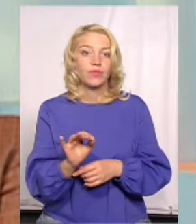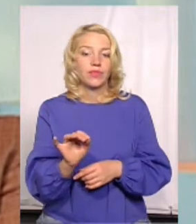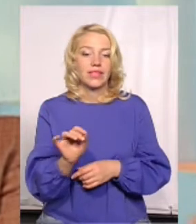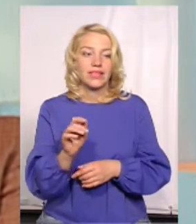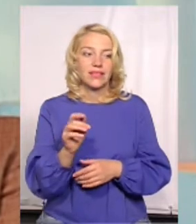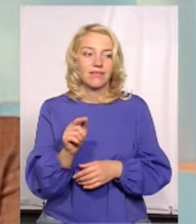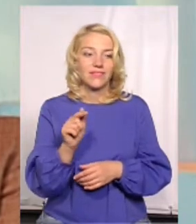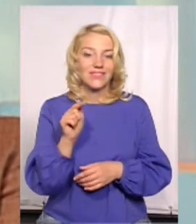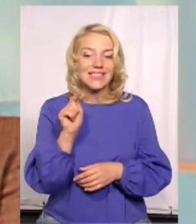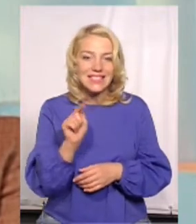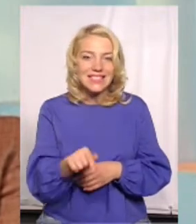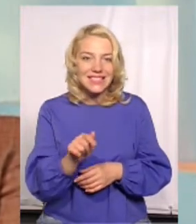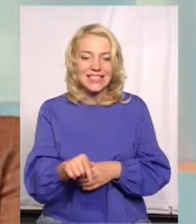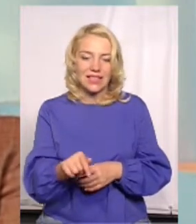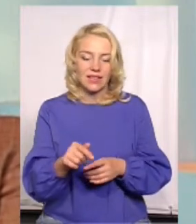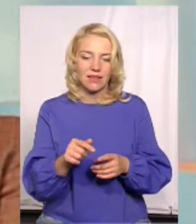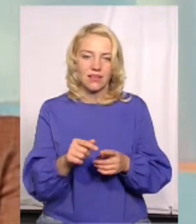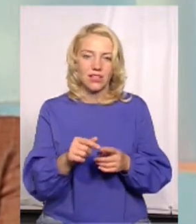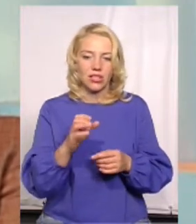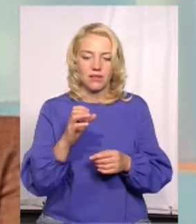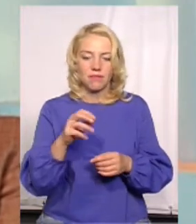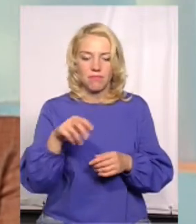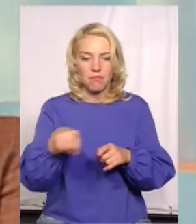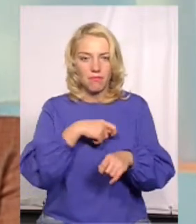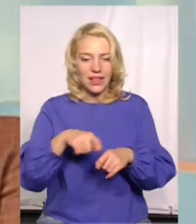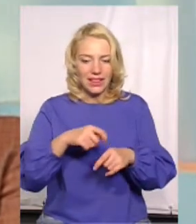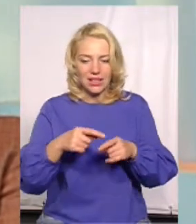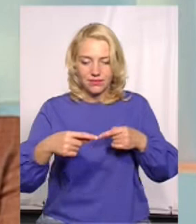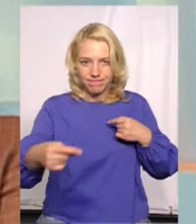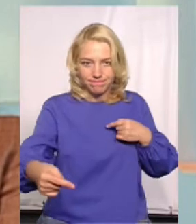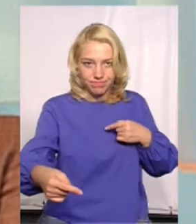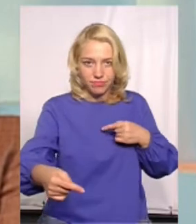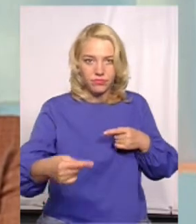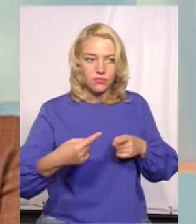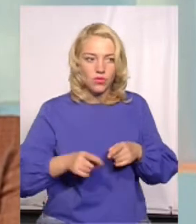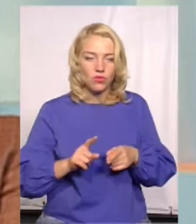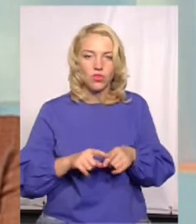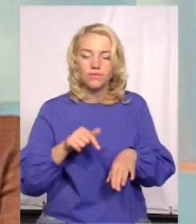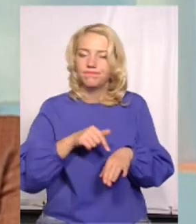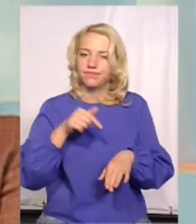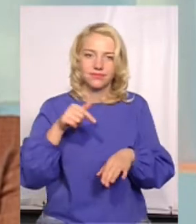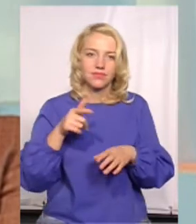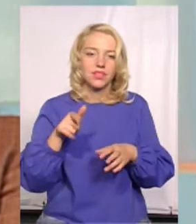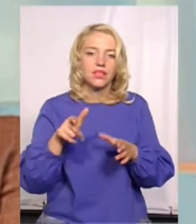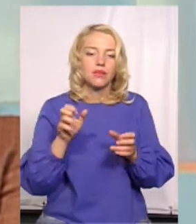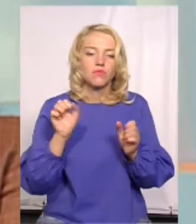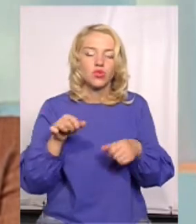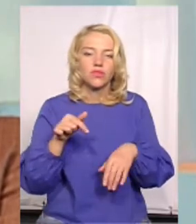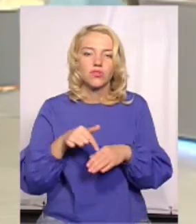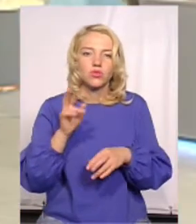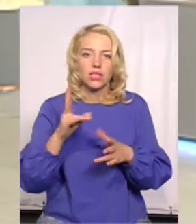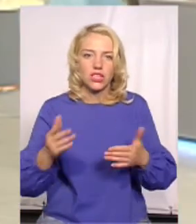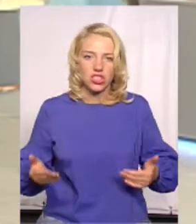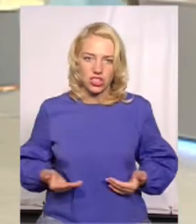от цих пару сотен метрів надзвичайно вони такі зворушливі. Там дійсно можна відчути, як живе